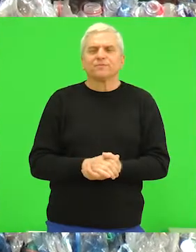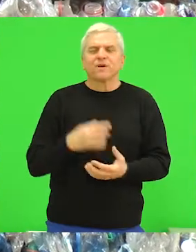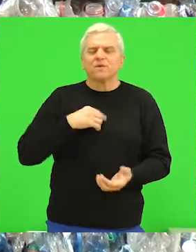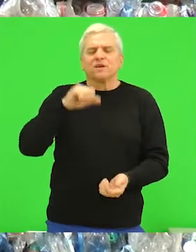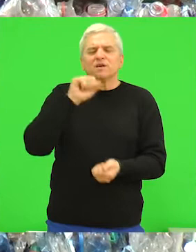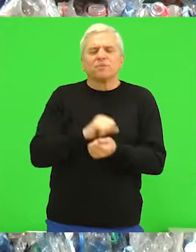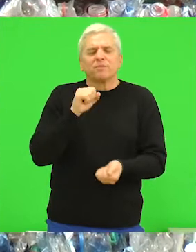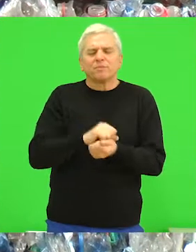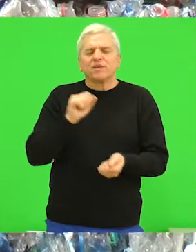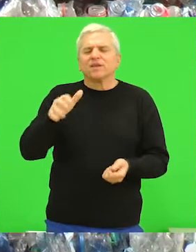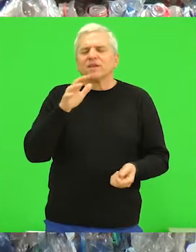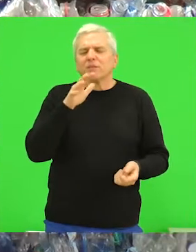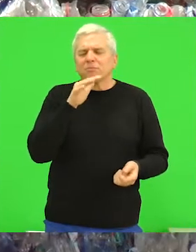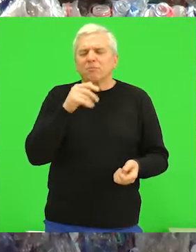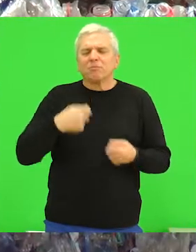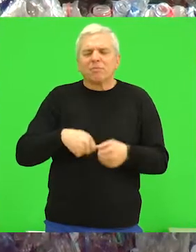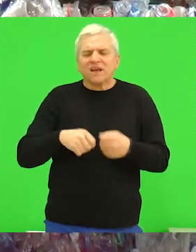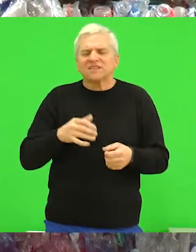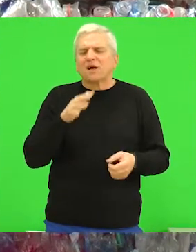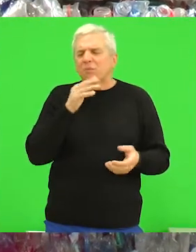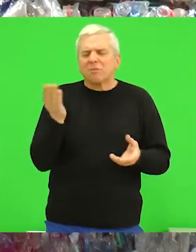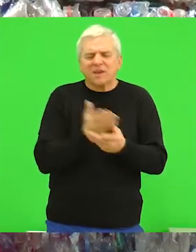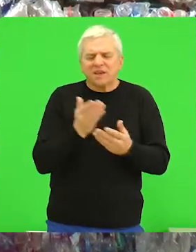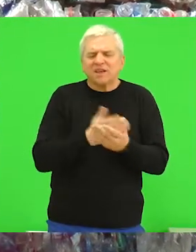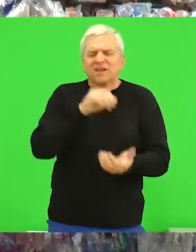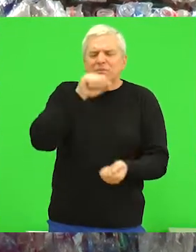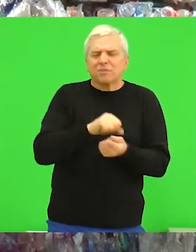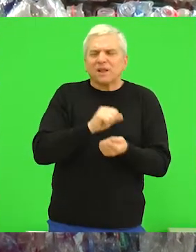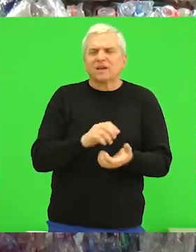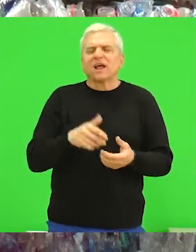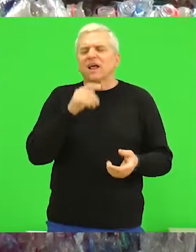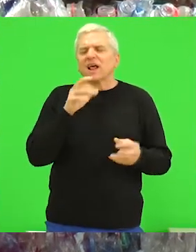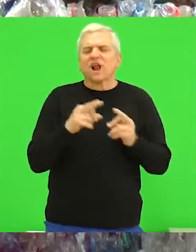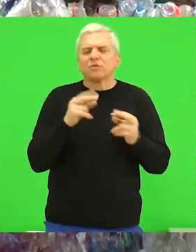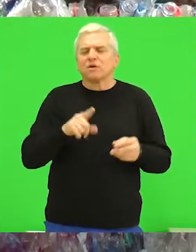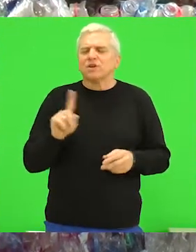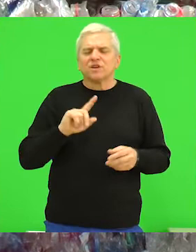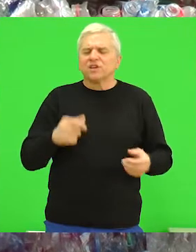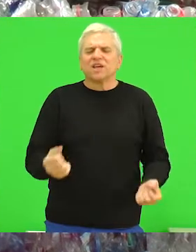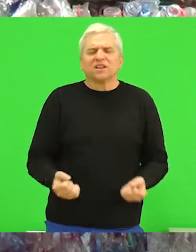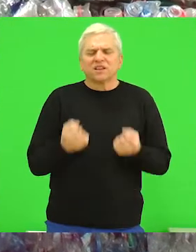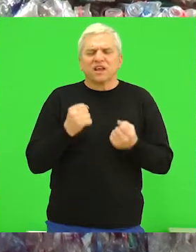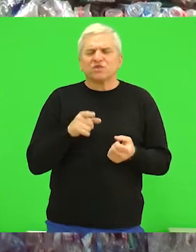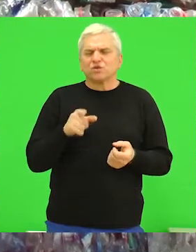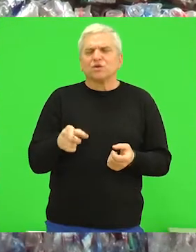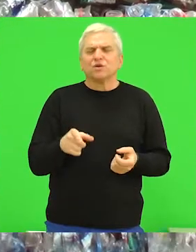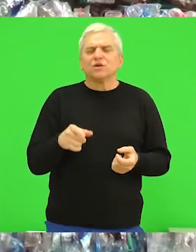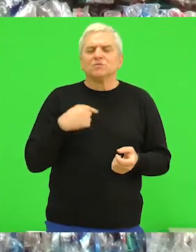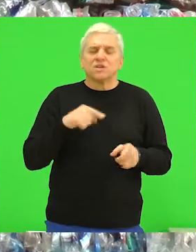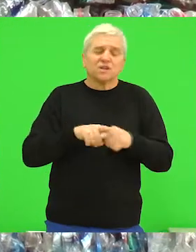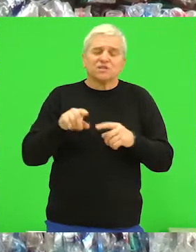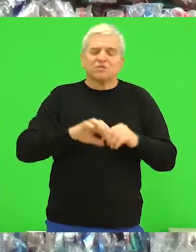Presujemo pet i kartone i limjenke. Nije teško uopšte i